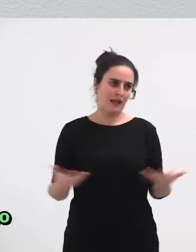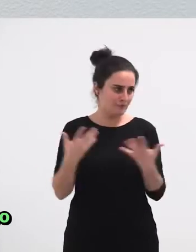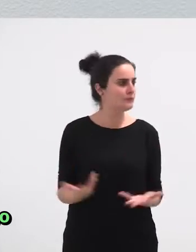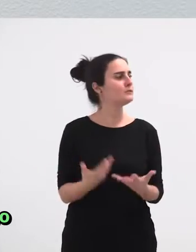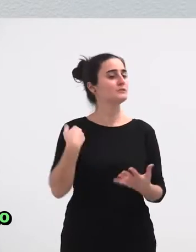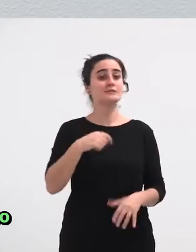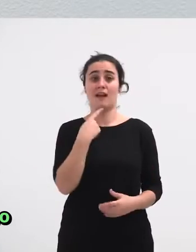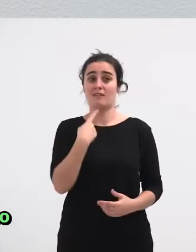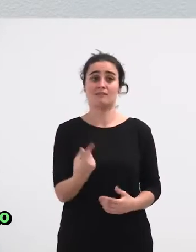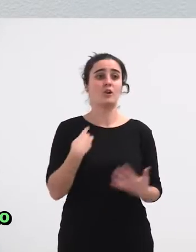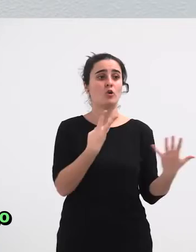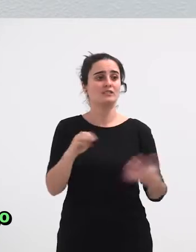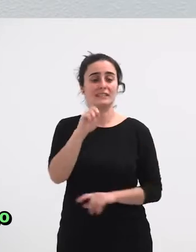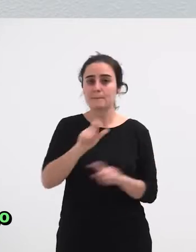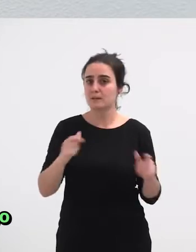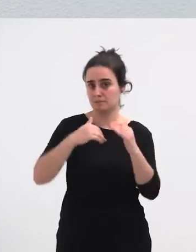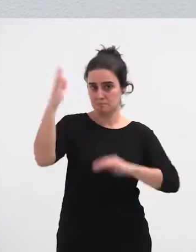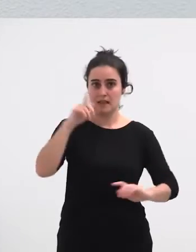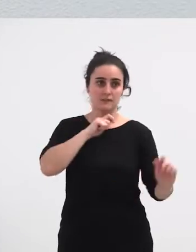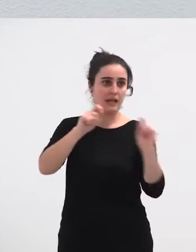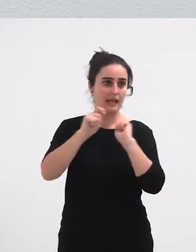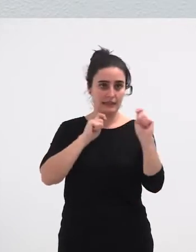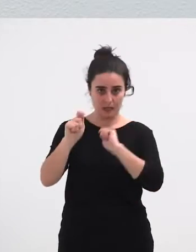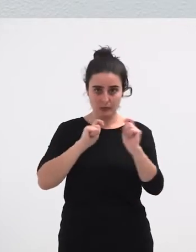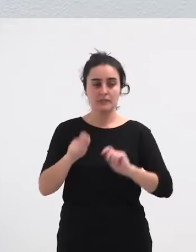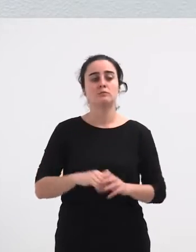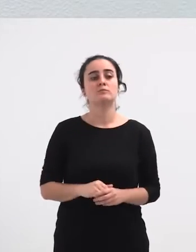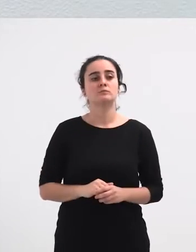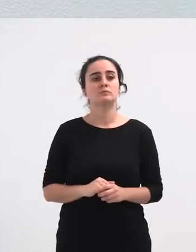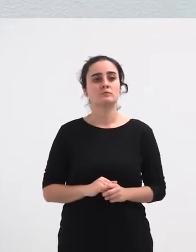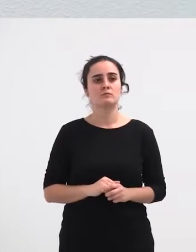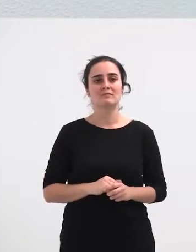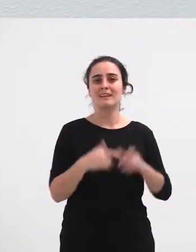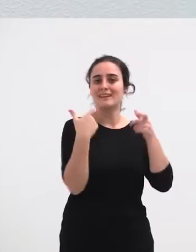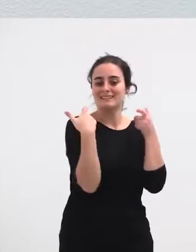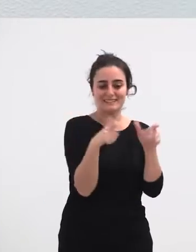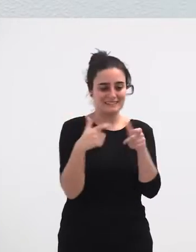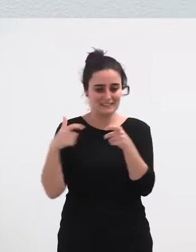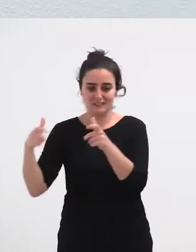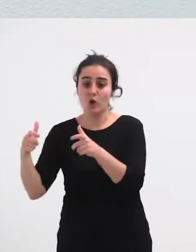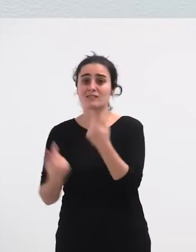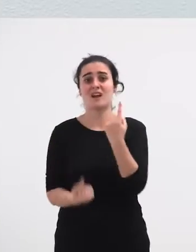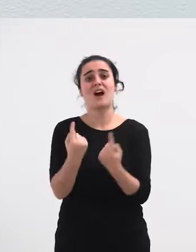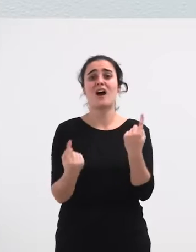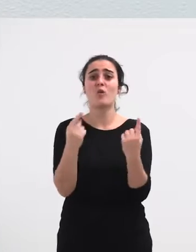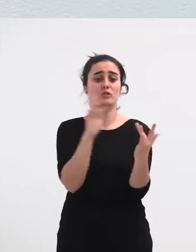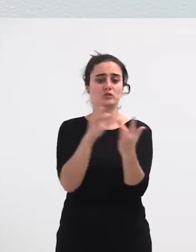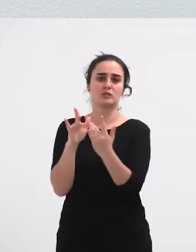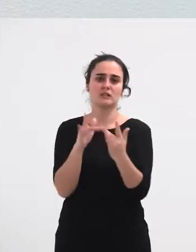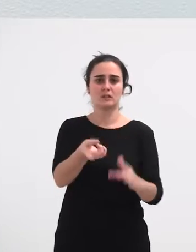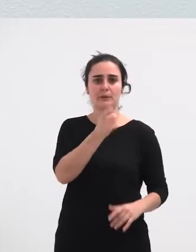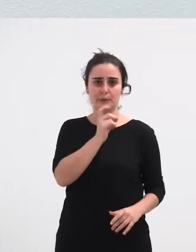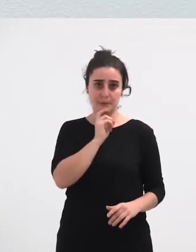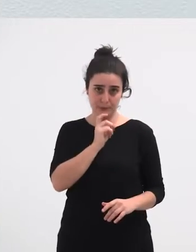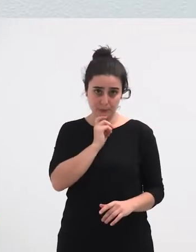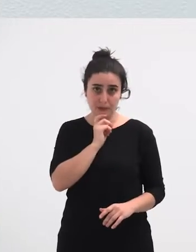Larogei pertsona gaina gaiago Elkarrizketatu ditugu Zenbai sektoretare iristeko Zailtasunak izan ditugu Alarde